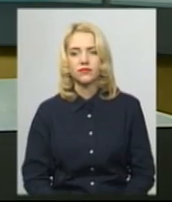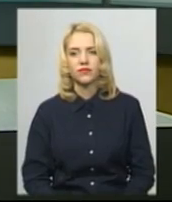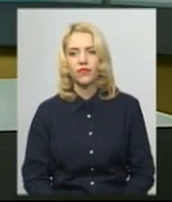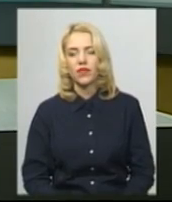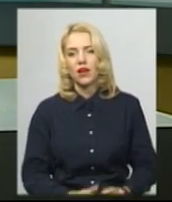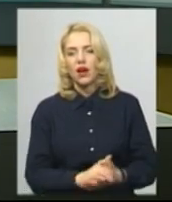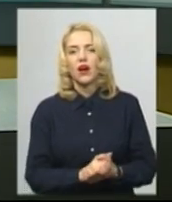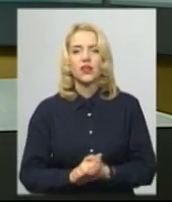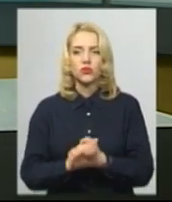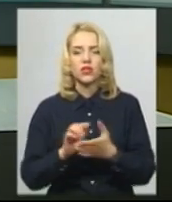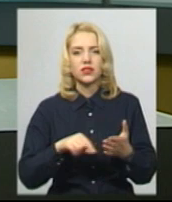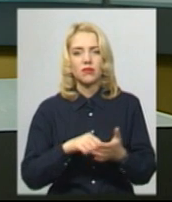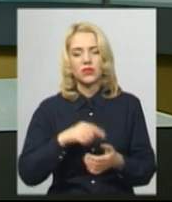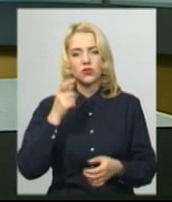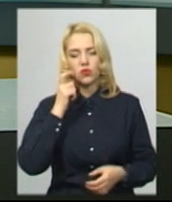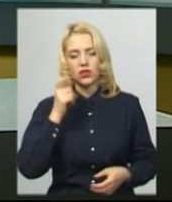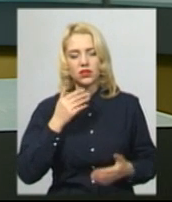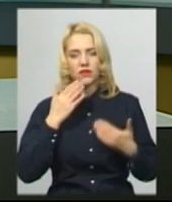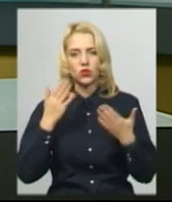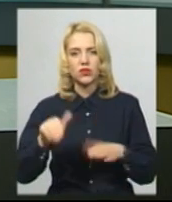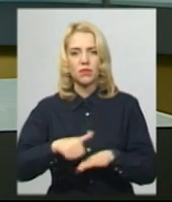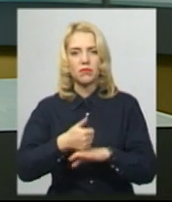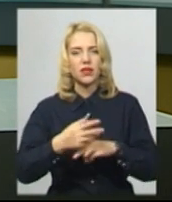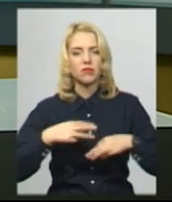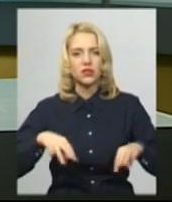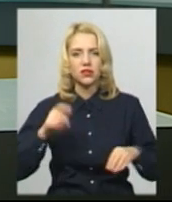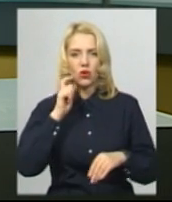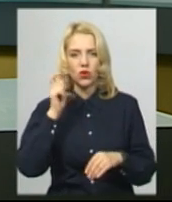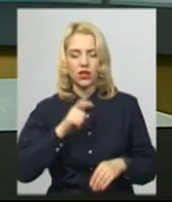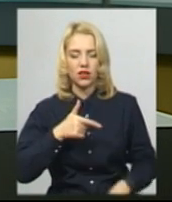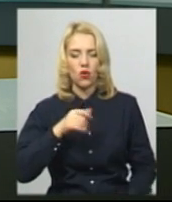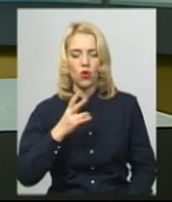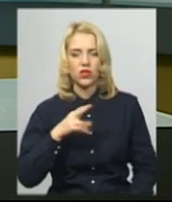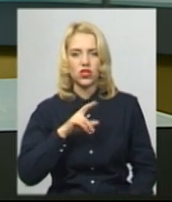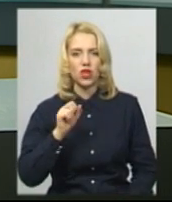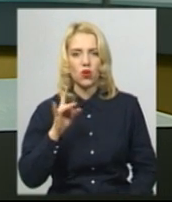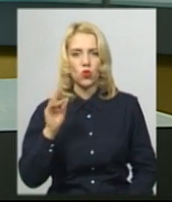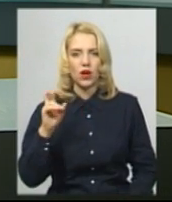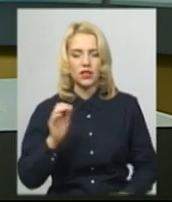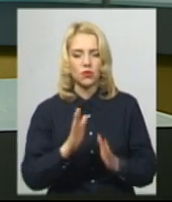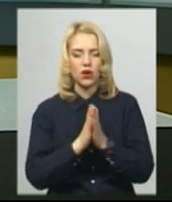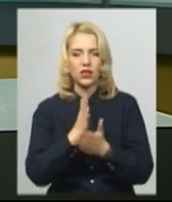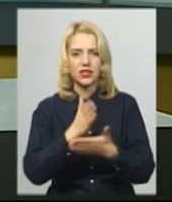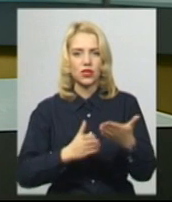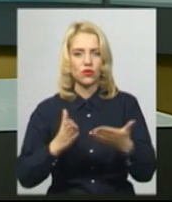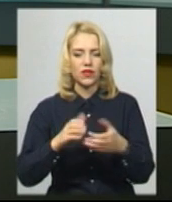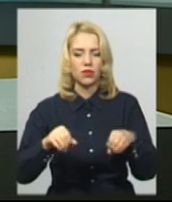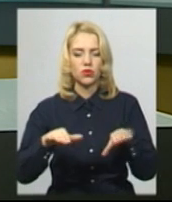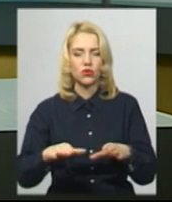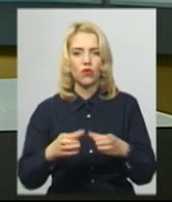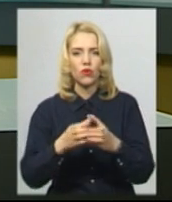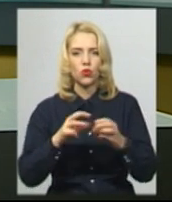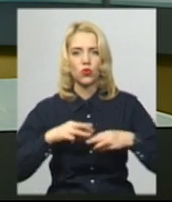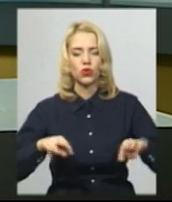Асоціація міст України звернулася до прем'єр-міністра України Олексія Гончарука з проханням скасувати постанову уряду від 26